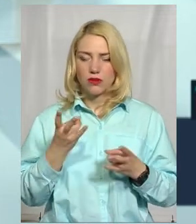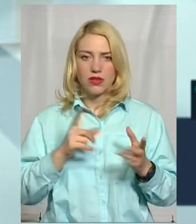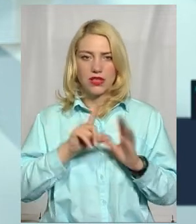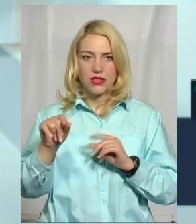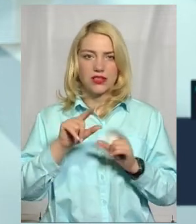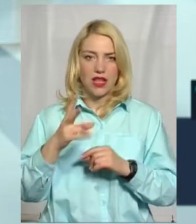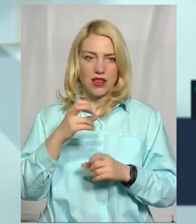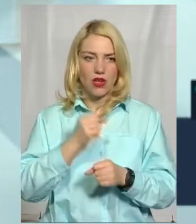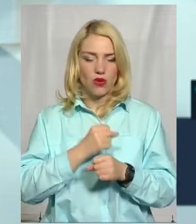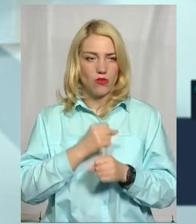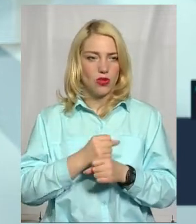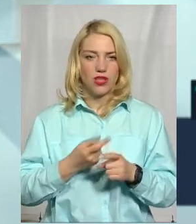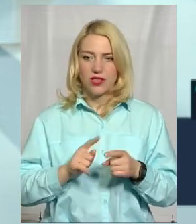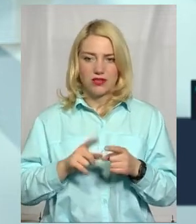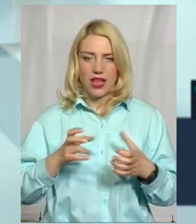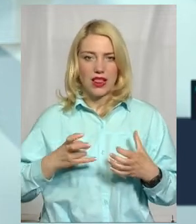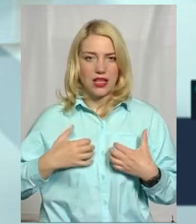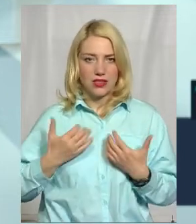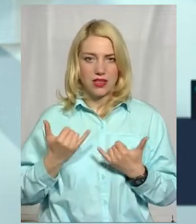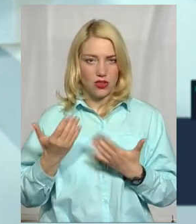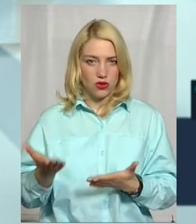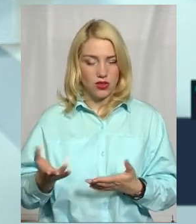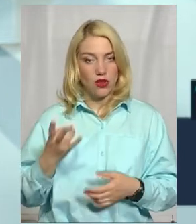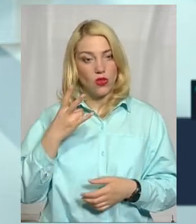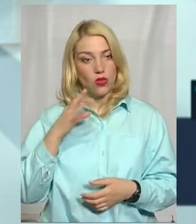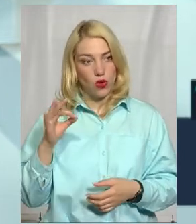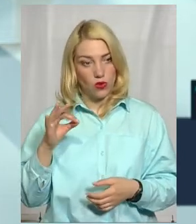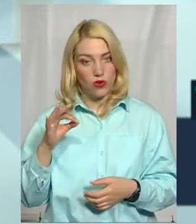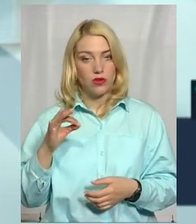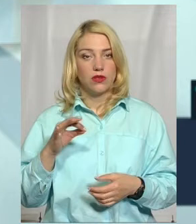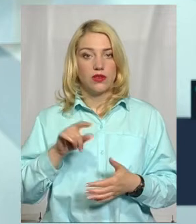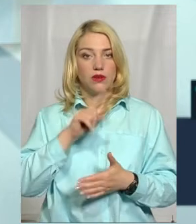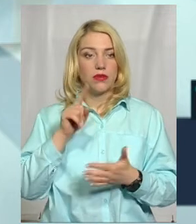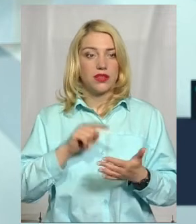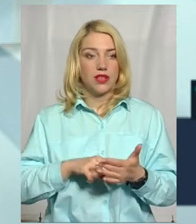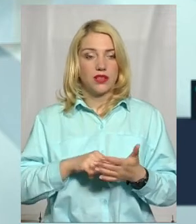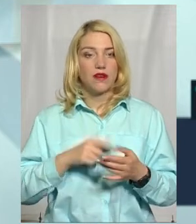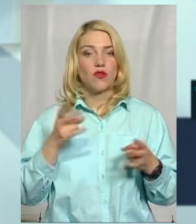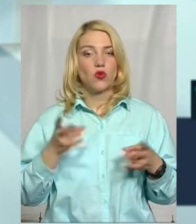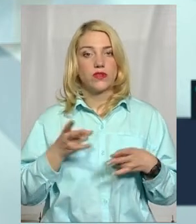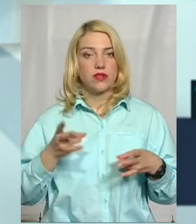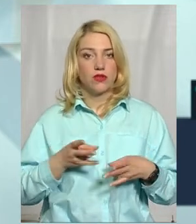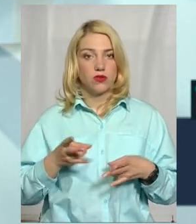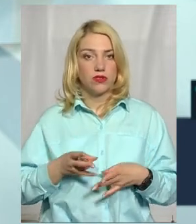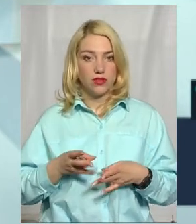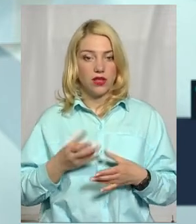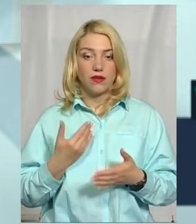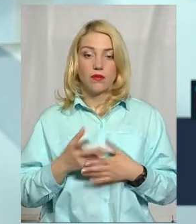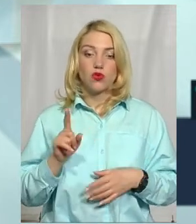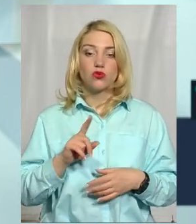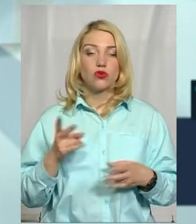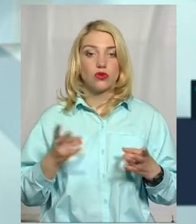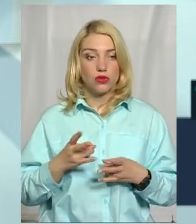них це не є особливо критично. Але, знову ж таки, все питання стоїть у доцільності. Те, що було